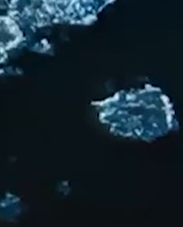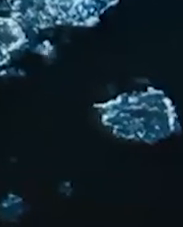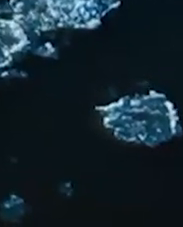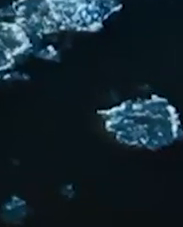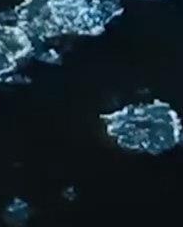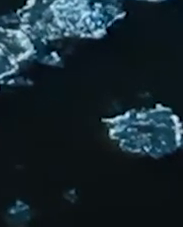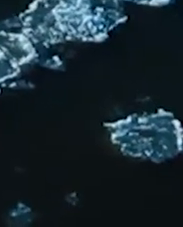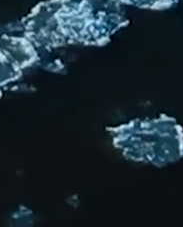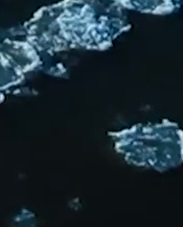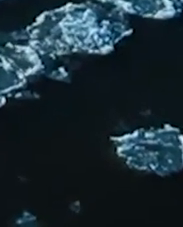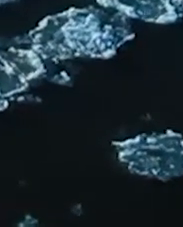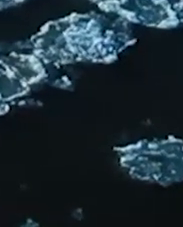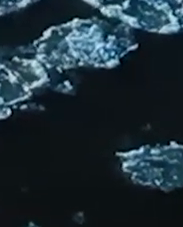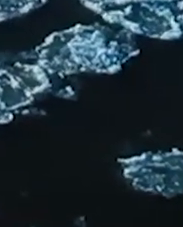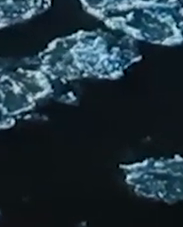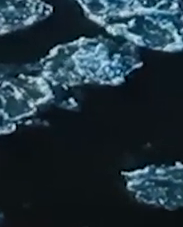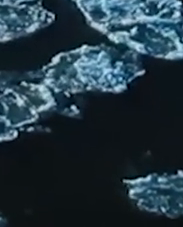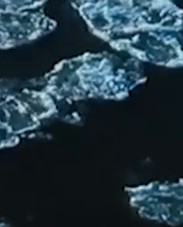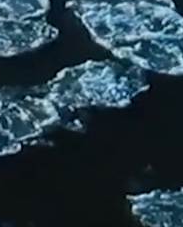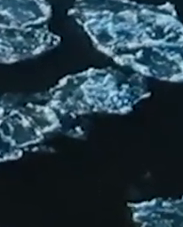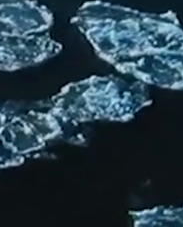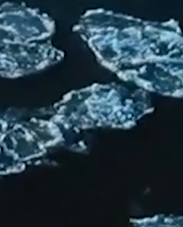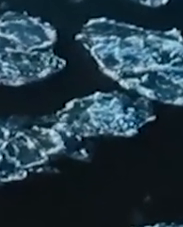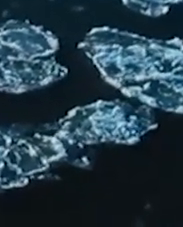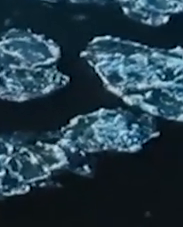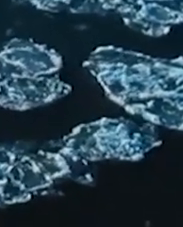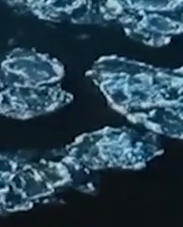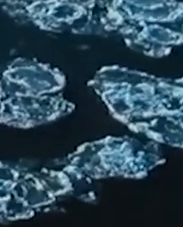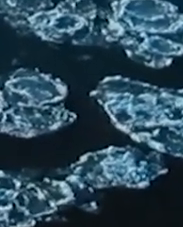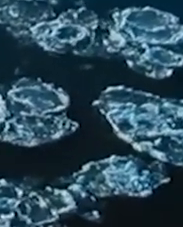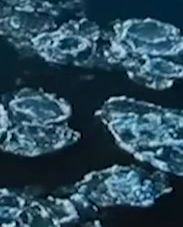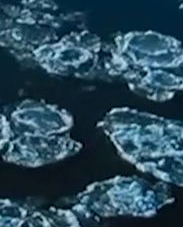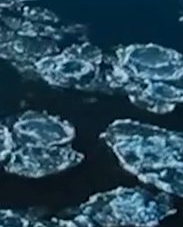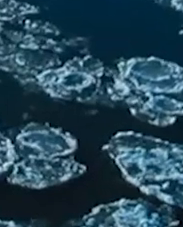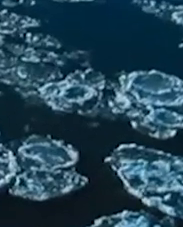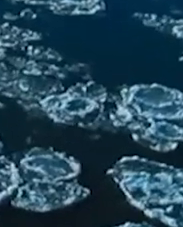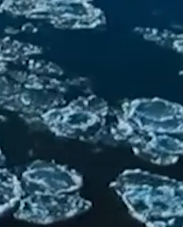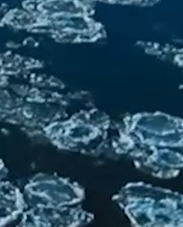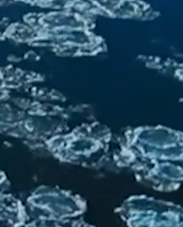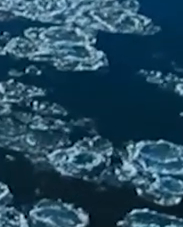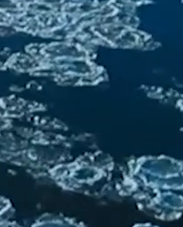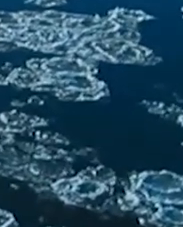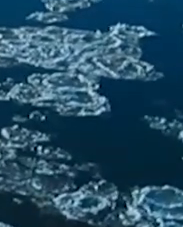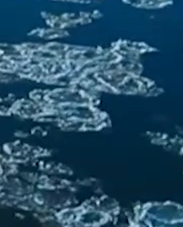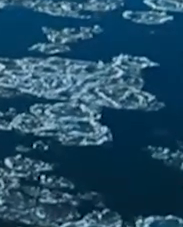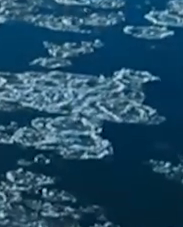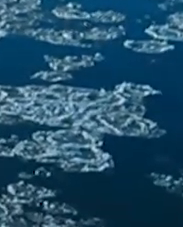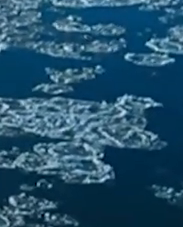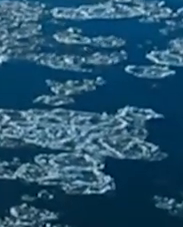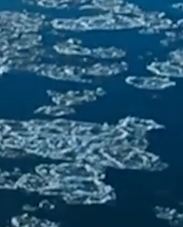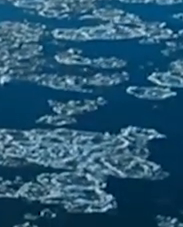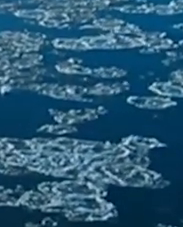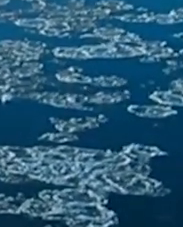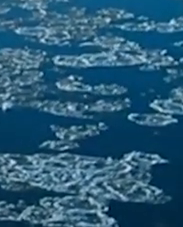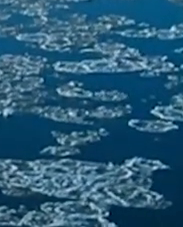srebrzy się drobna kra. Wzdłuż brzegów ciemne pasy bez listnych zaroszków. Na